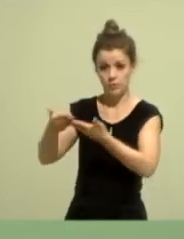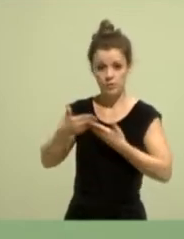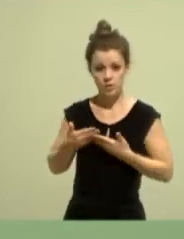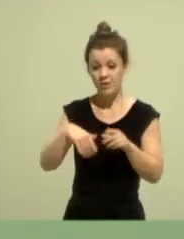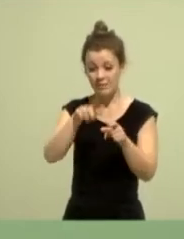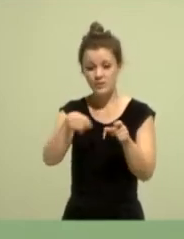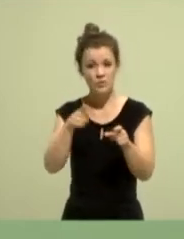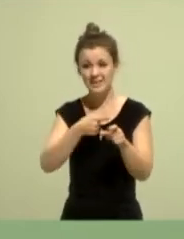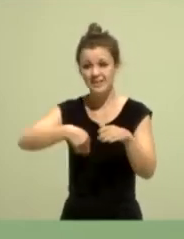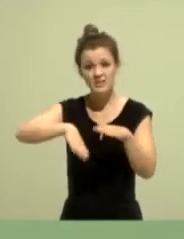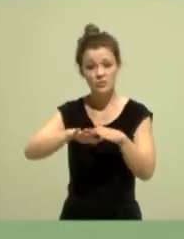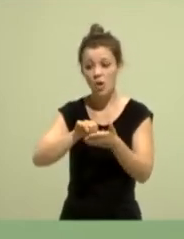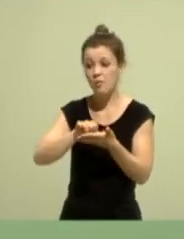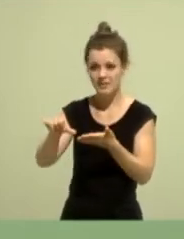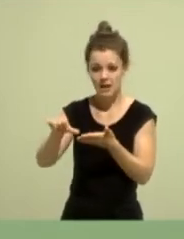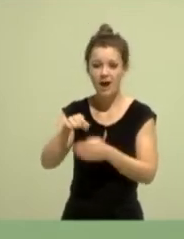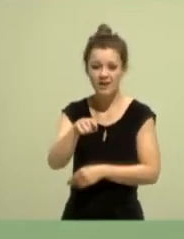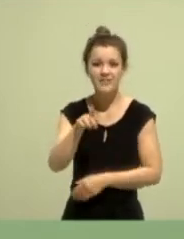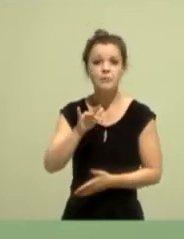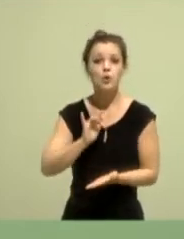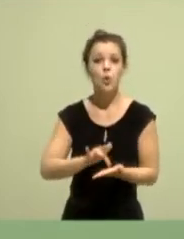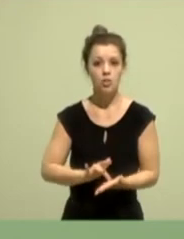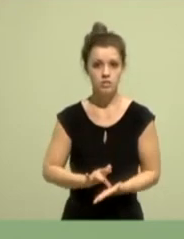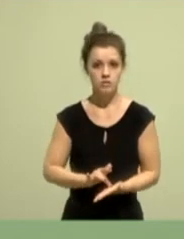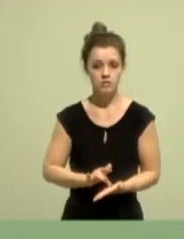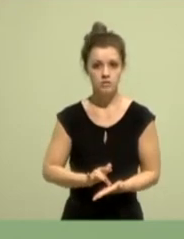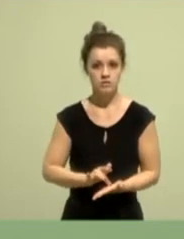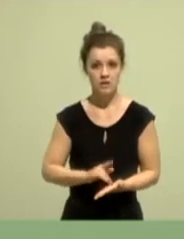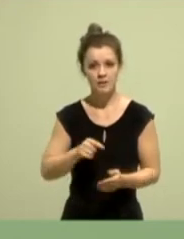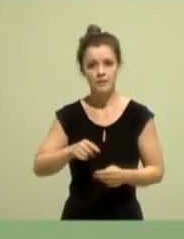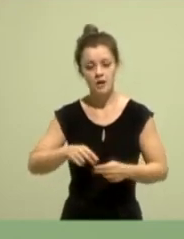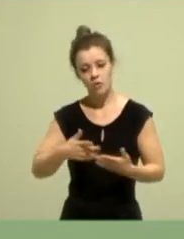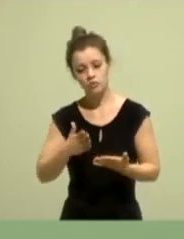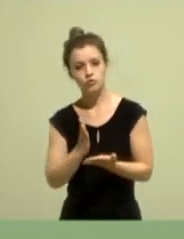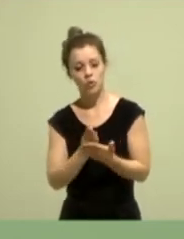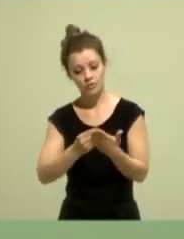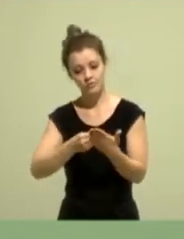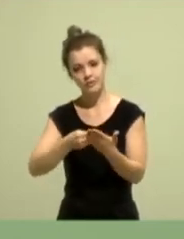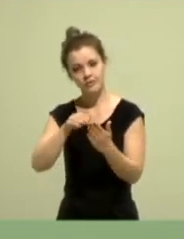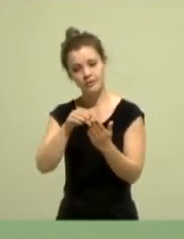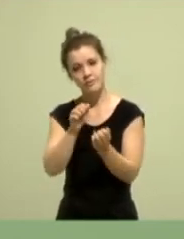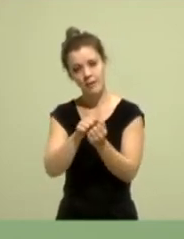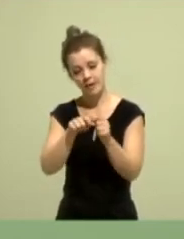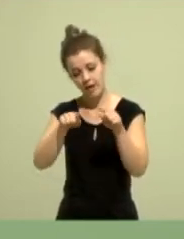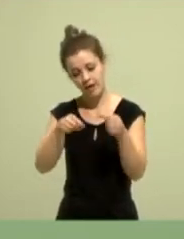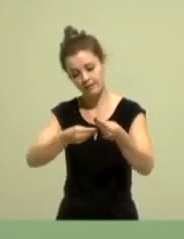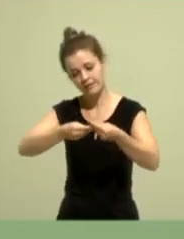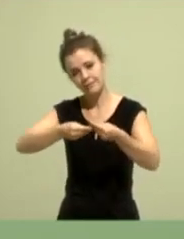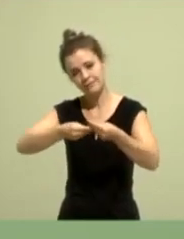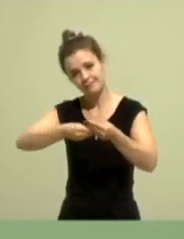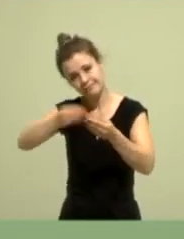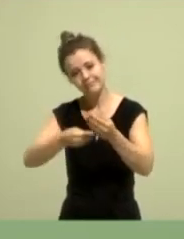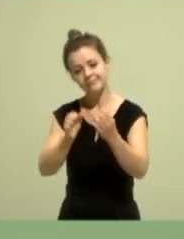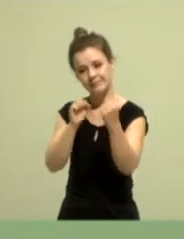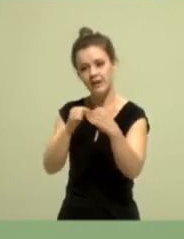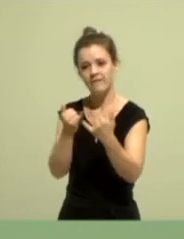alle Gründe und mit denen wurde aber eine verbindliche Vereinbarung getroffen, wie das Gehalt werden kann. Ich sehe,